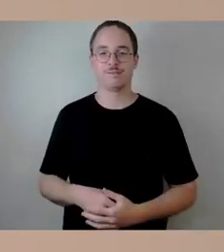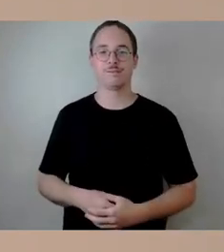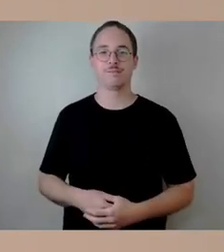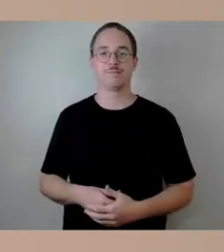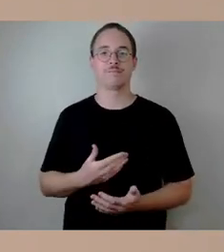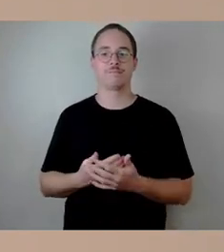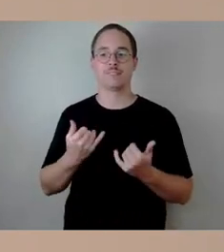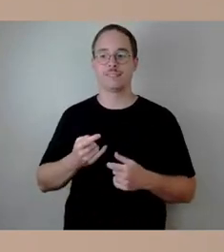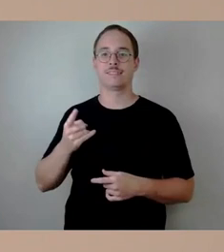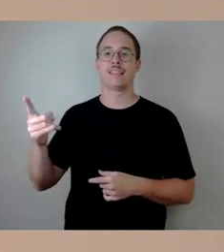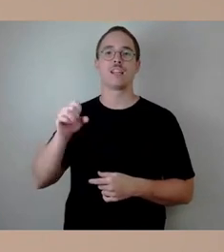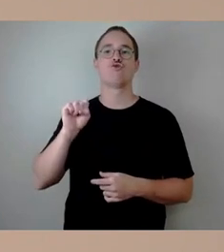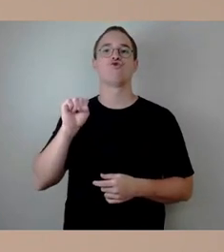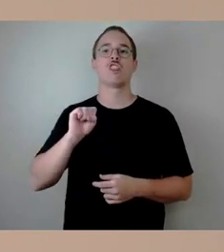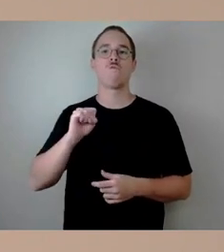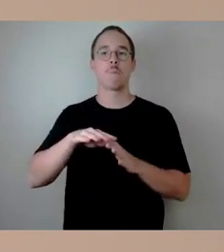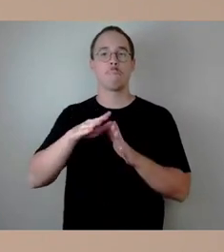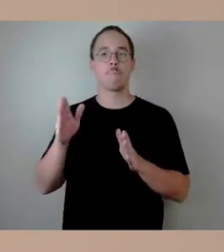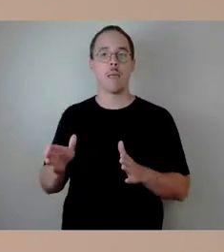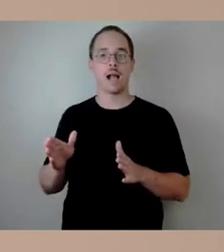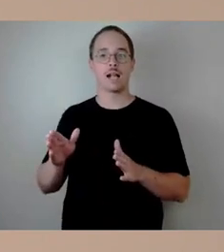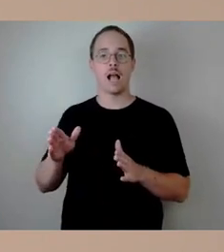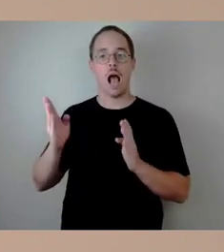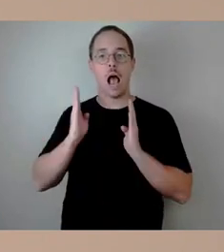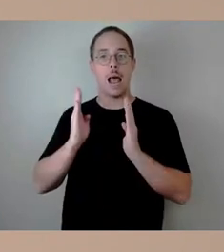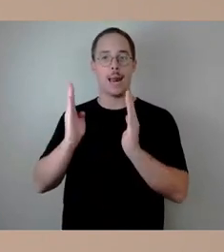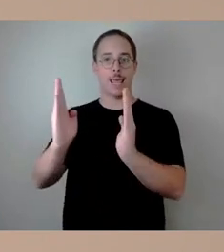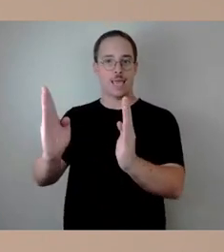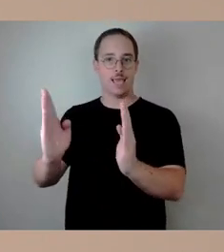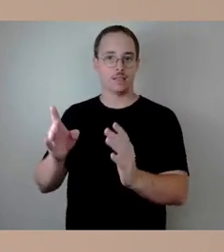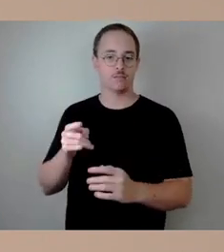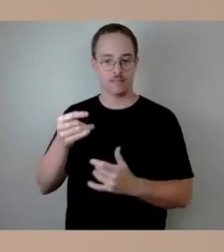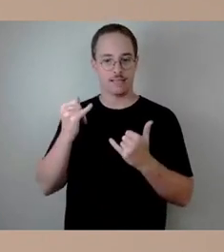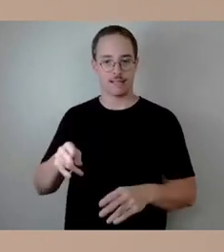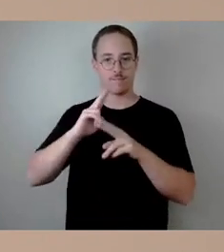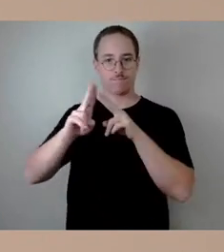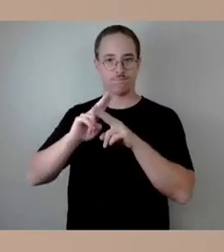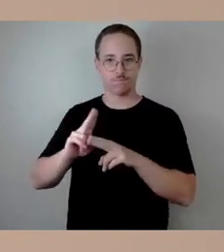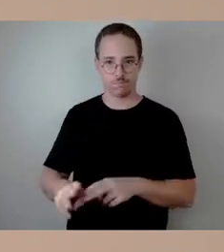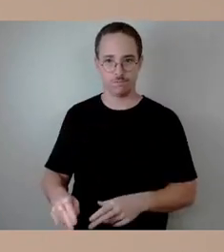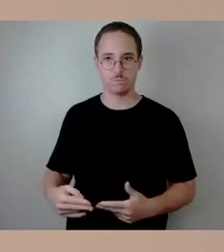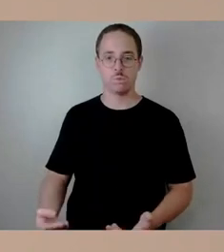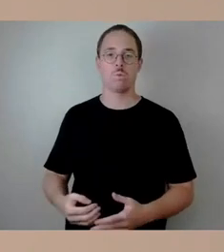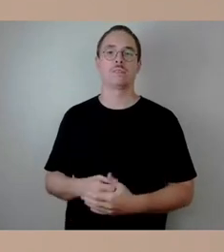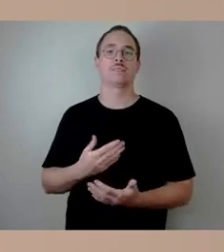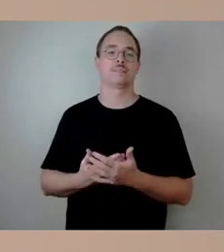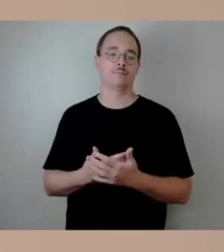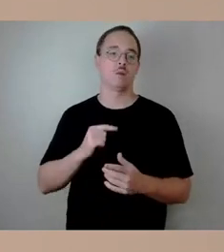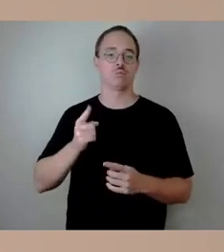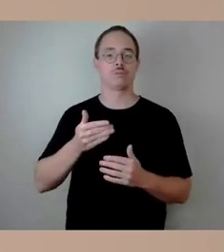die Königsbrücker Straße sanieren können, soll das nacheinander erfolgen. Und das, was ich vorhin gesagt habe, ist, wie ich sagen,